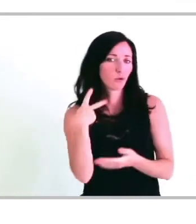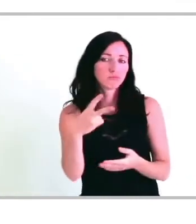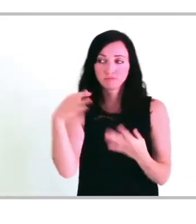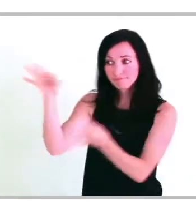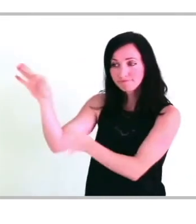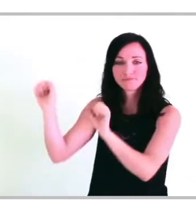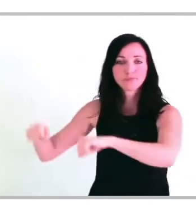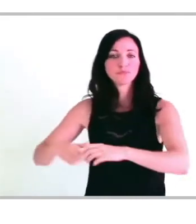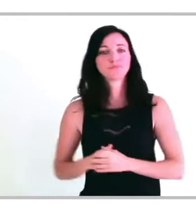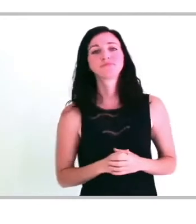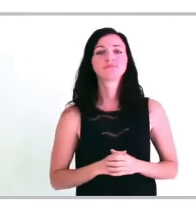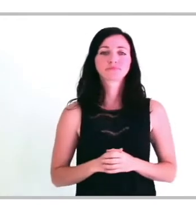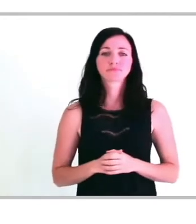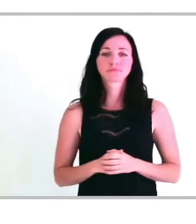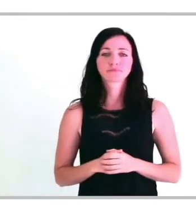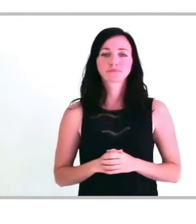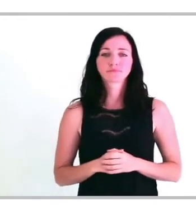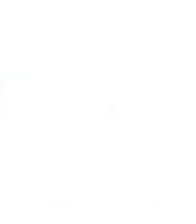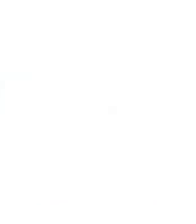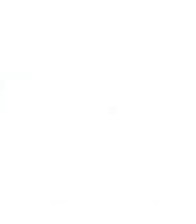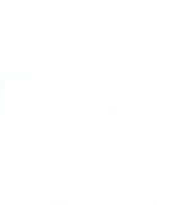par une facture ou un devis que vous connaissez bien.